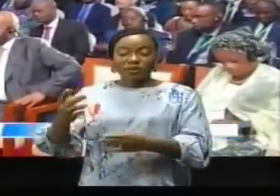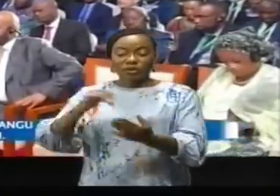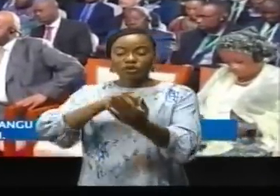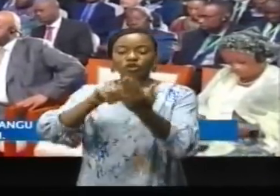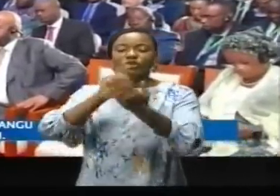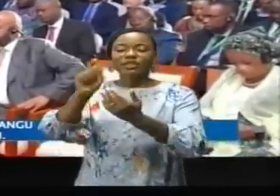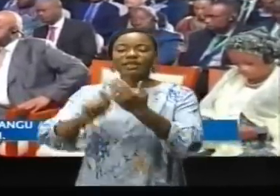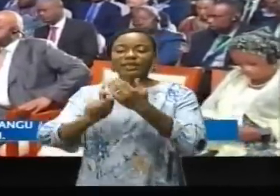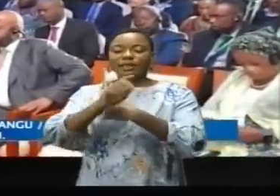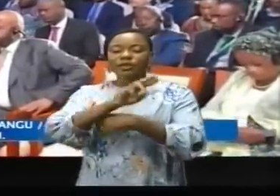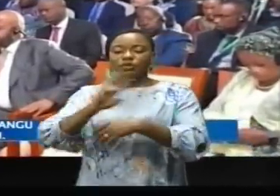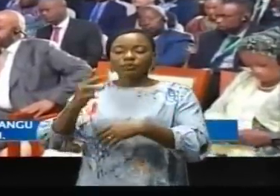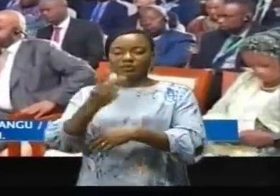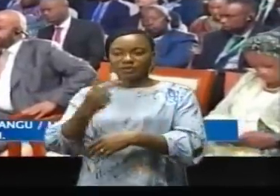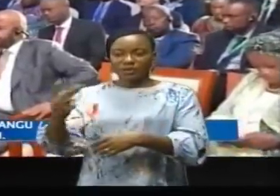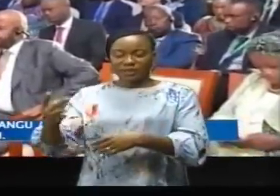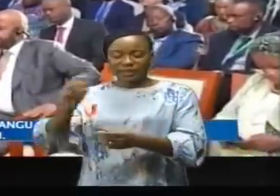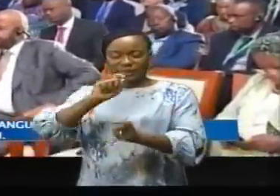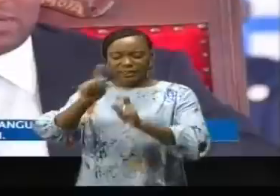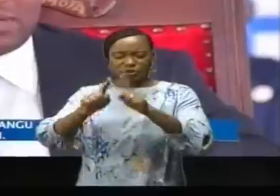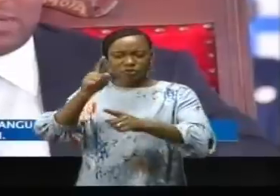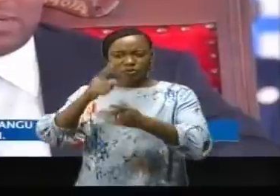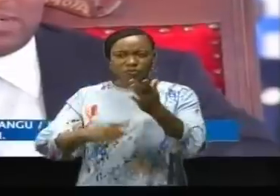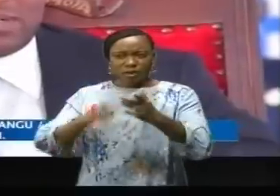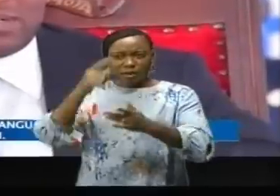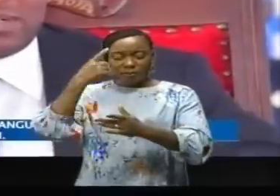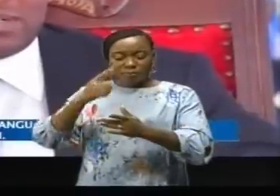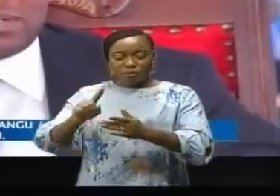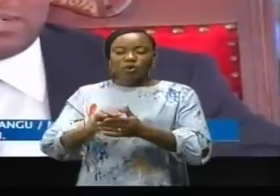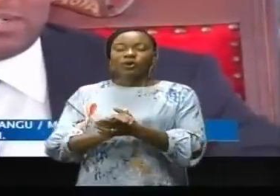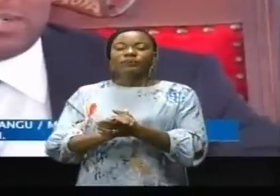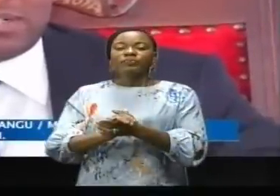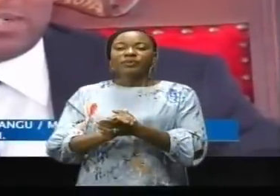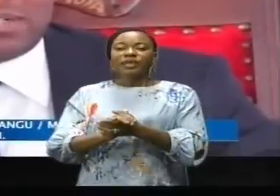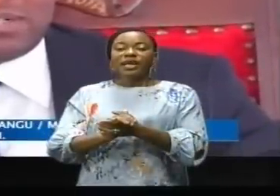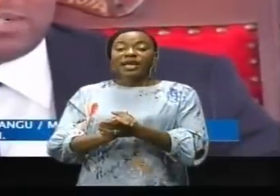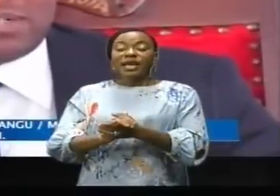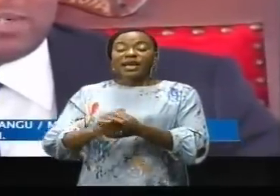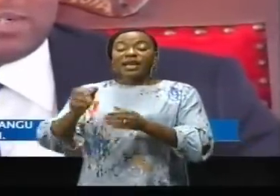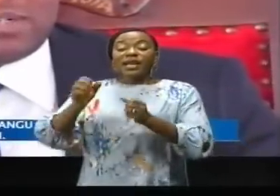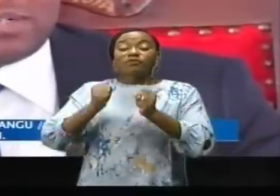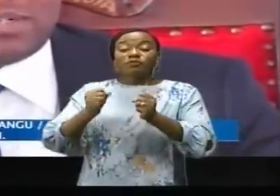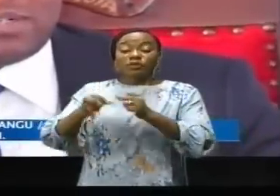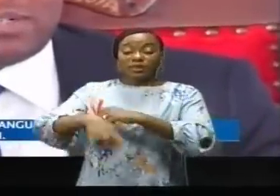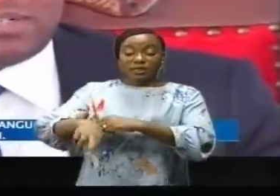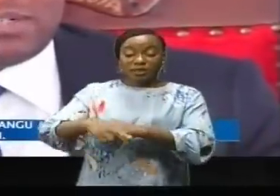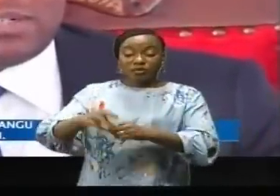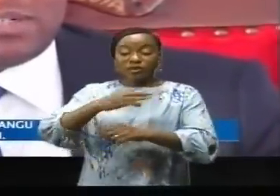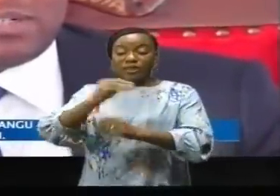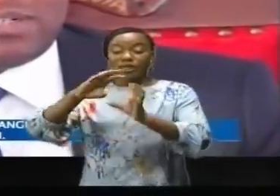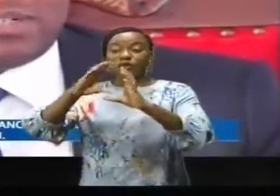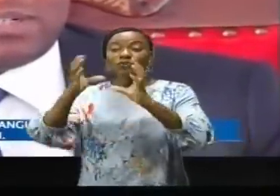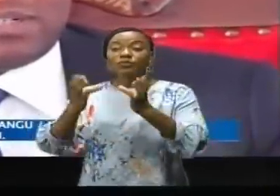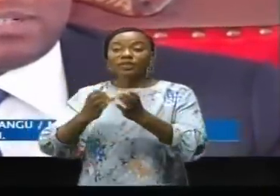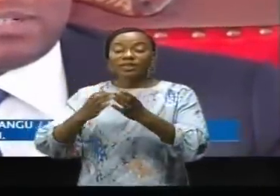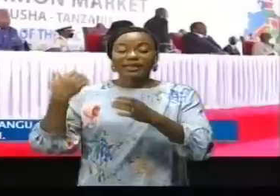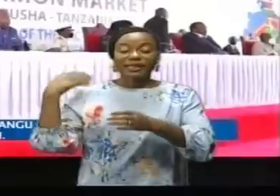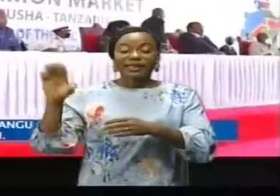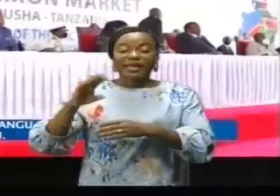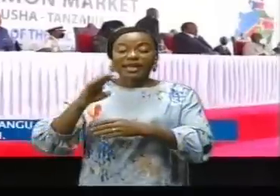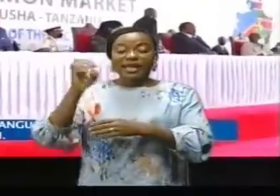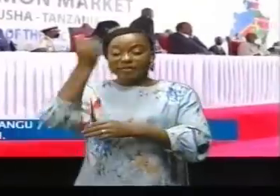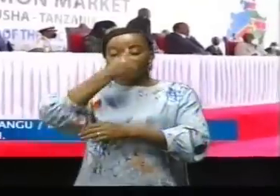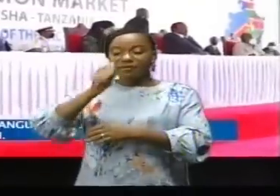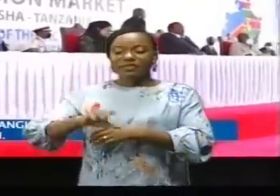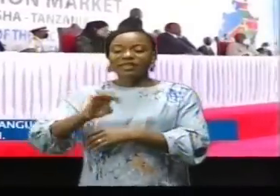va également aborder la question de l'opérationnalisation de la force régionale de cette communauté des États d'Afrique de l